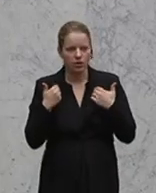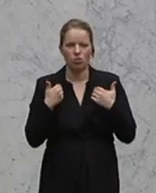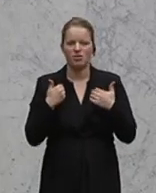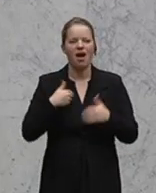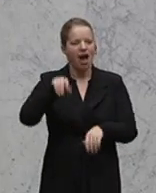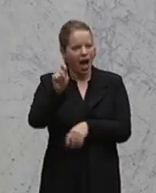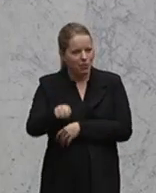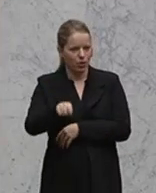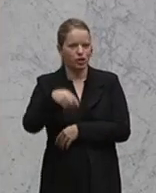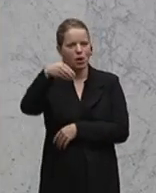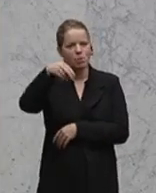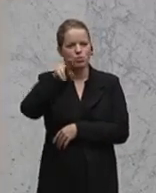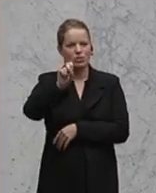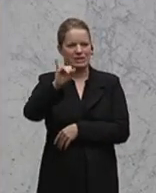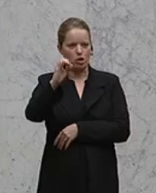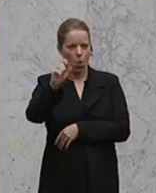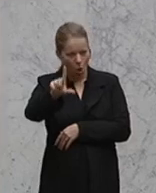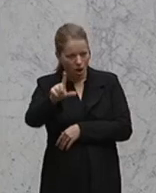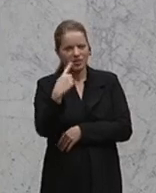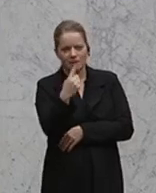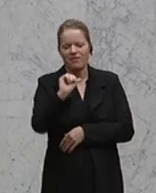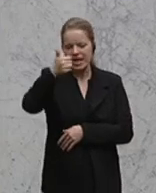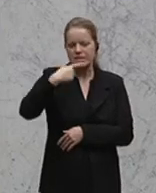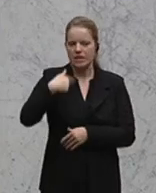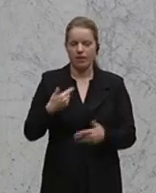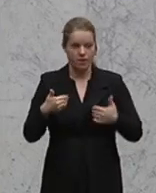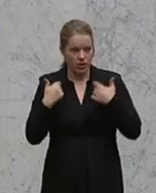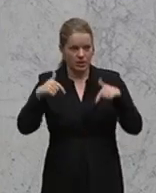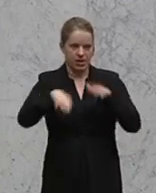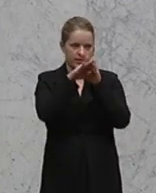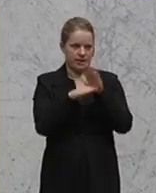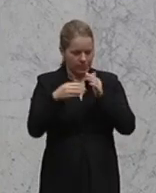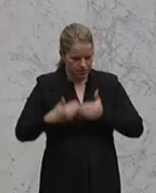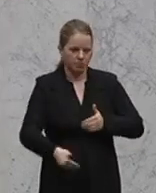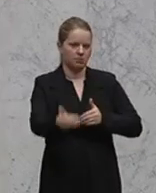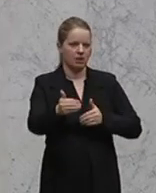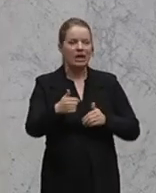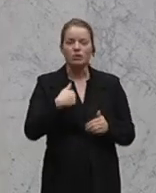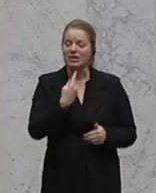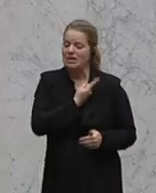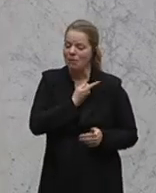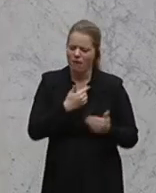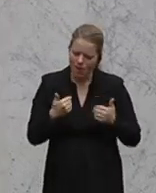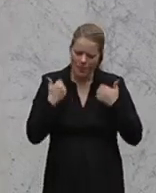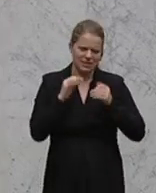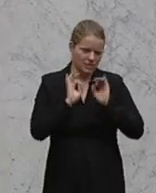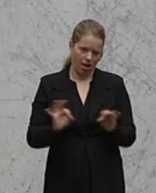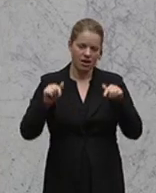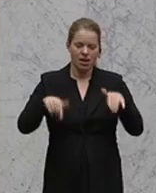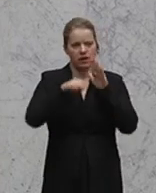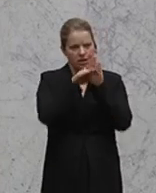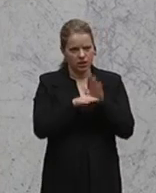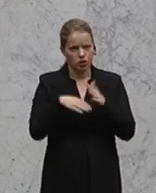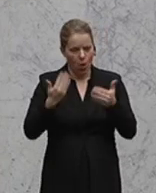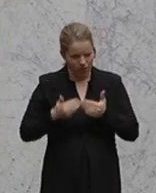Musiol war die Erste, die es gesagt hat, sie freut sich sehr, dass wir dieses Gesetz hier heute verabschieden. Ich freue mich sehr, dass wir dieses Gesetz heute hier verabschieden,